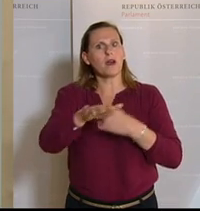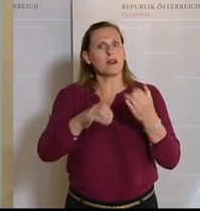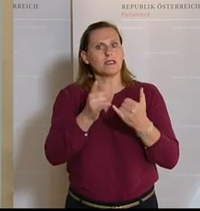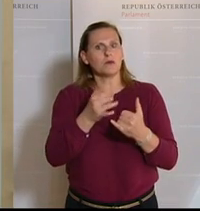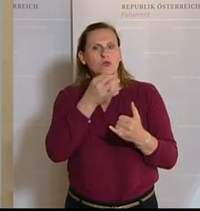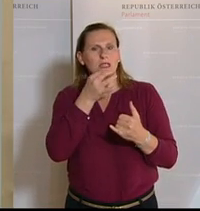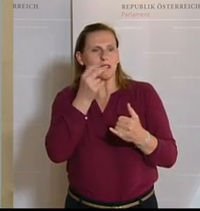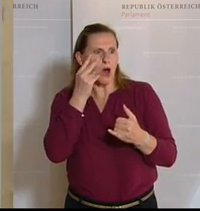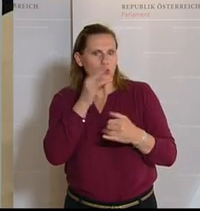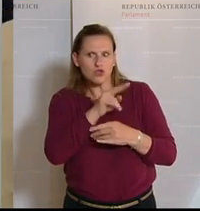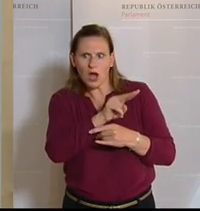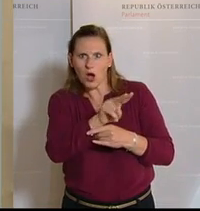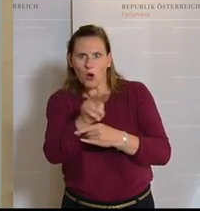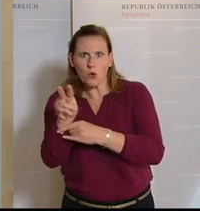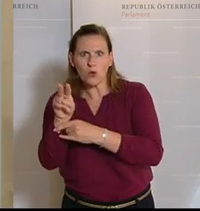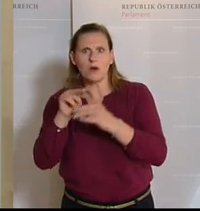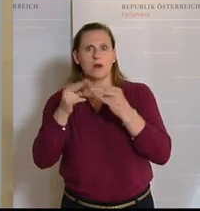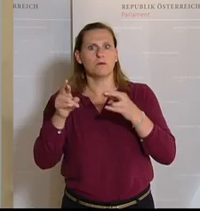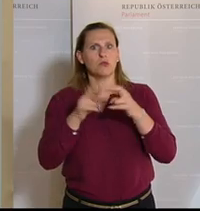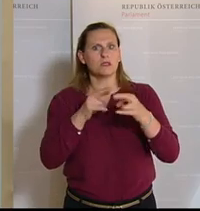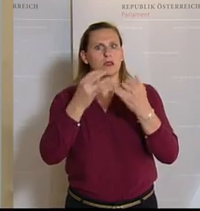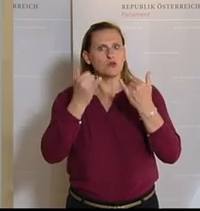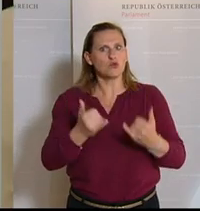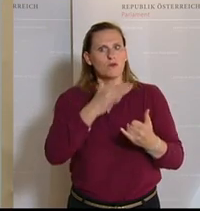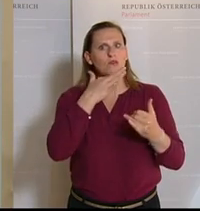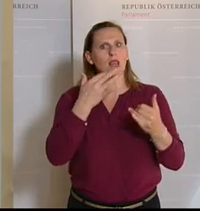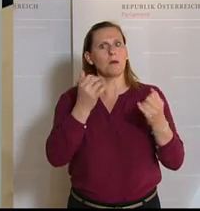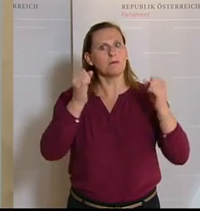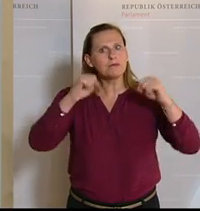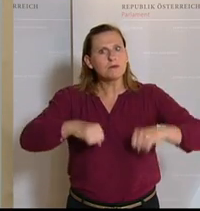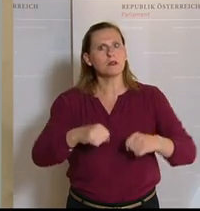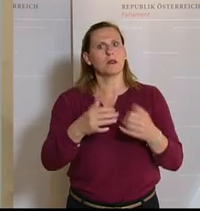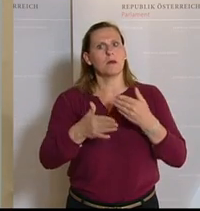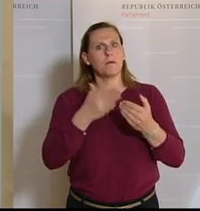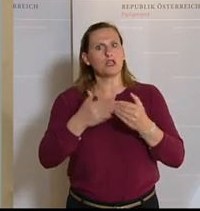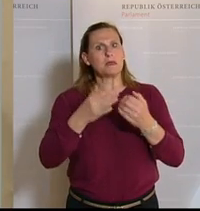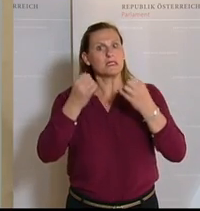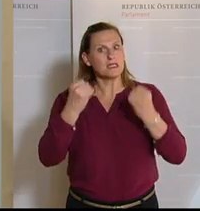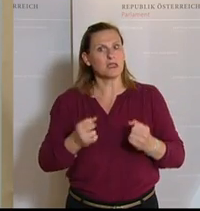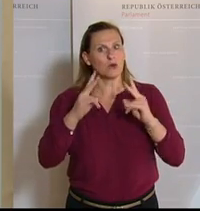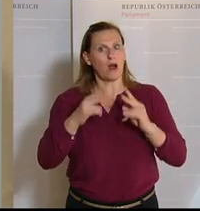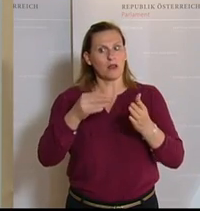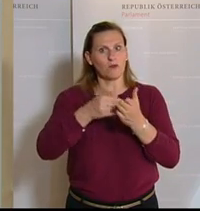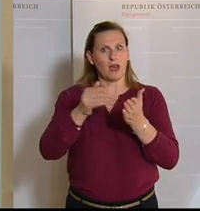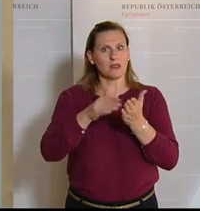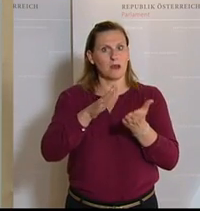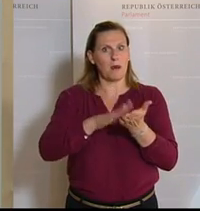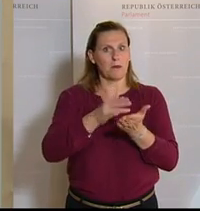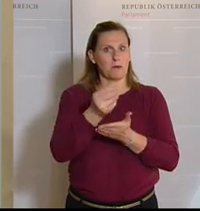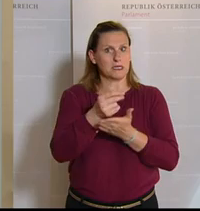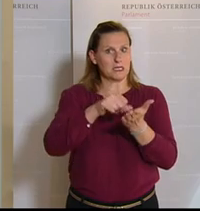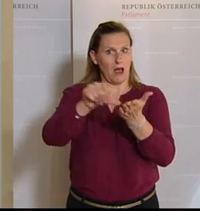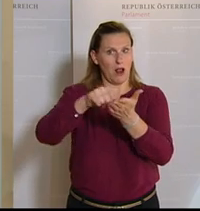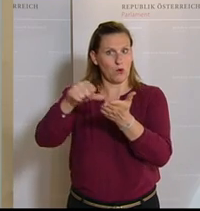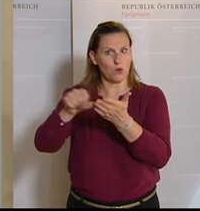Sektor hinschauen. Die Bundesregierung hatte schon einiges auf den Weg gebracht. Da geht es um die Sicherung der Liquidität zum Beispiel. Natürlich kann auch in gemeinnütziger